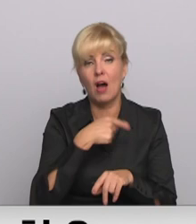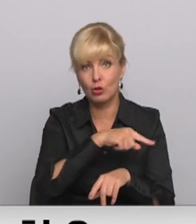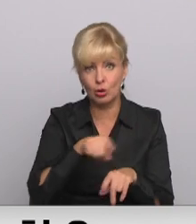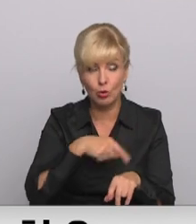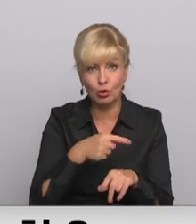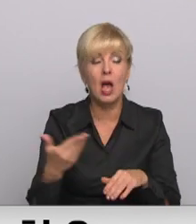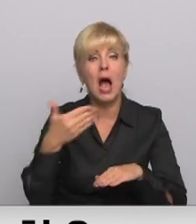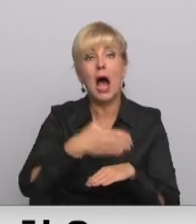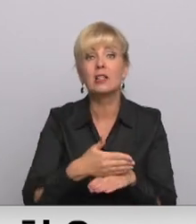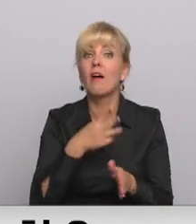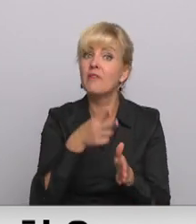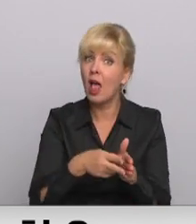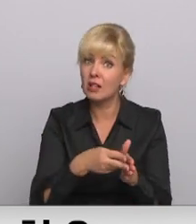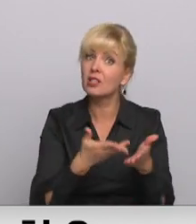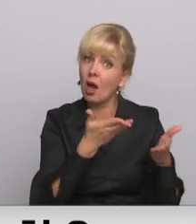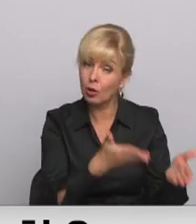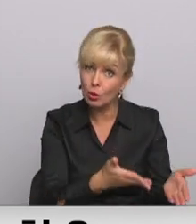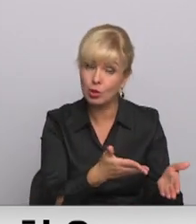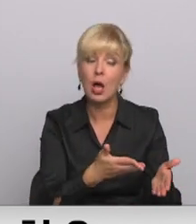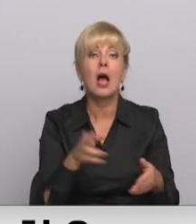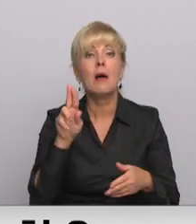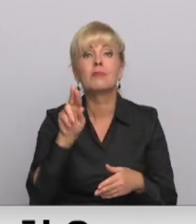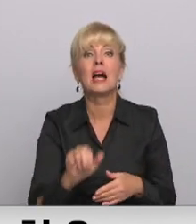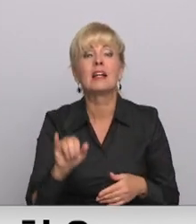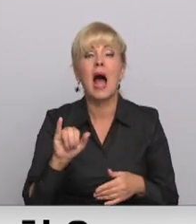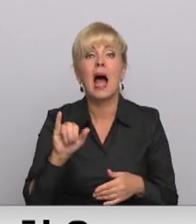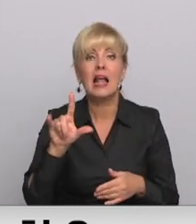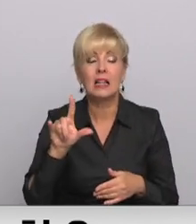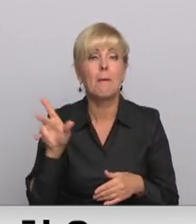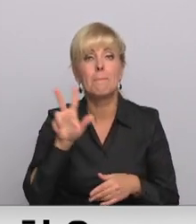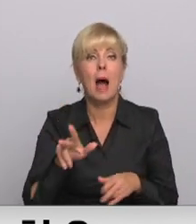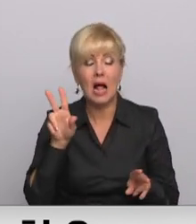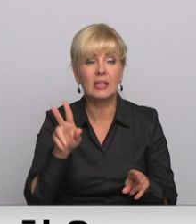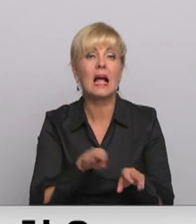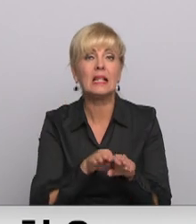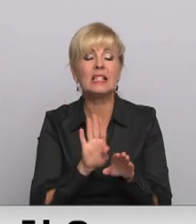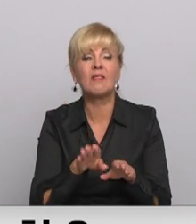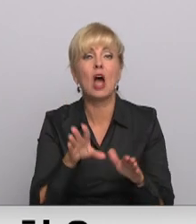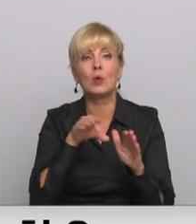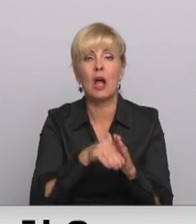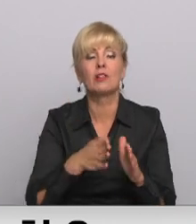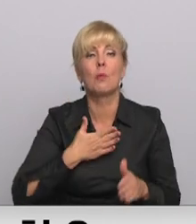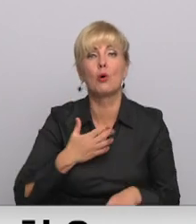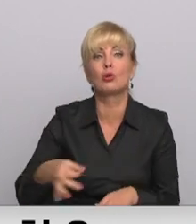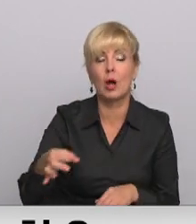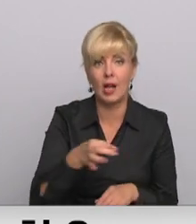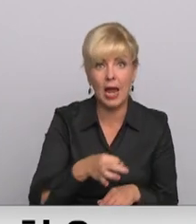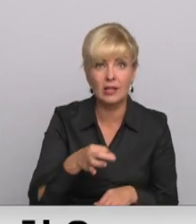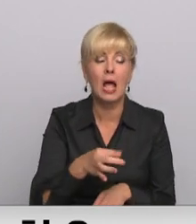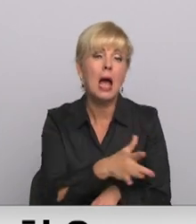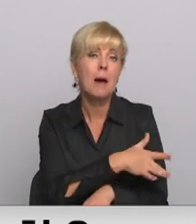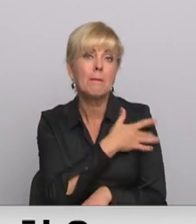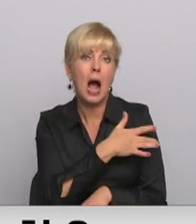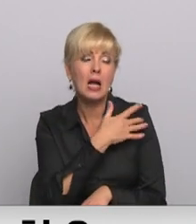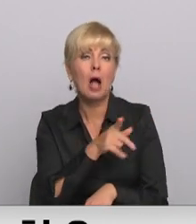es pēm saistāt ar vilcienreisiem. Rāda Baltika projekts varētu vērt klīdzīgas izmaiņas mūsu reģionā. Katrā ziņa aviācijas pakalpojums ir drīzāk, ka ir būs